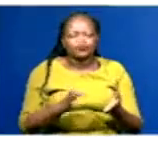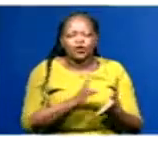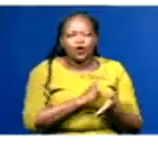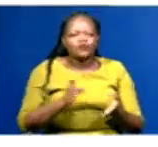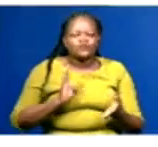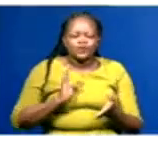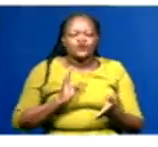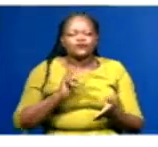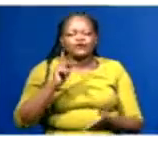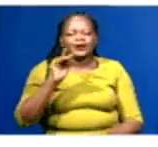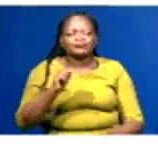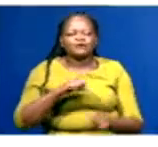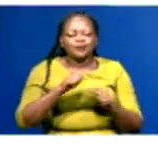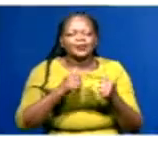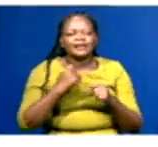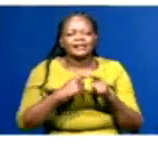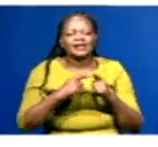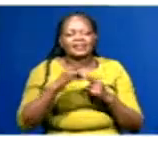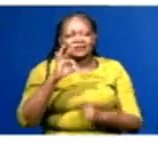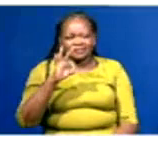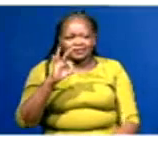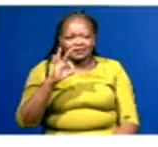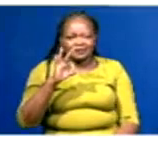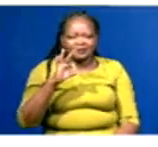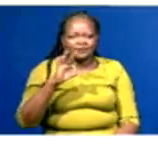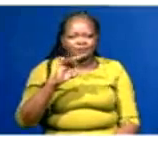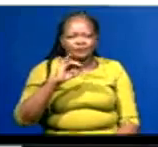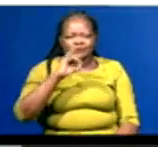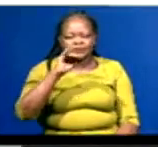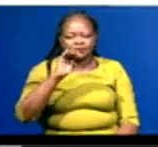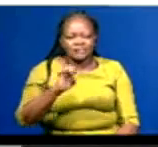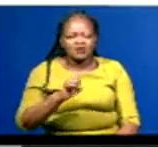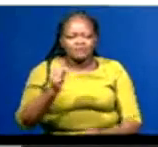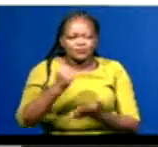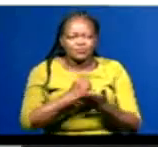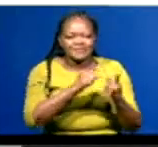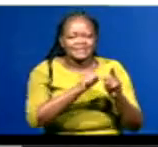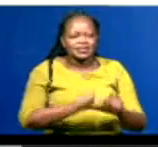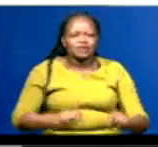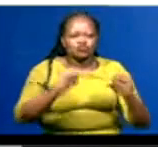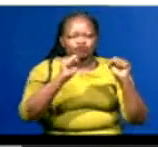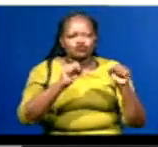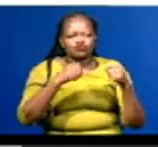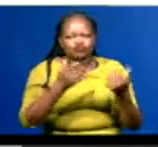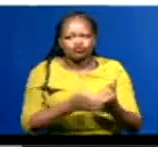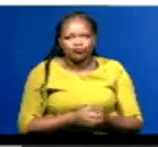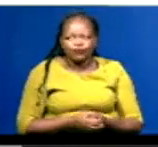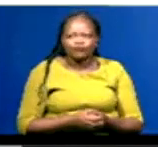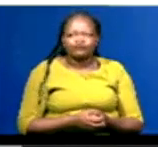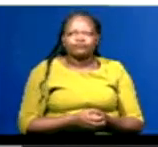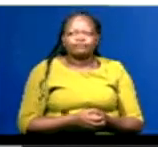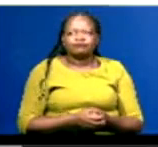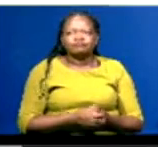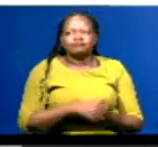Kemsar, kwa kipindi cha miyakamitatu. Jen Kiringai, ameteuli wa mwenye kitu wa baraza la chuo kikucha sayansi na